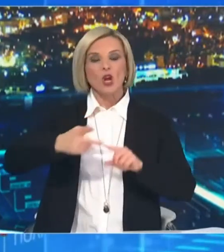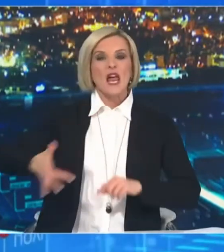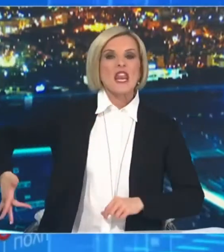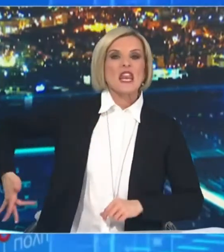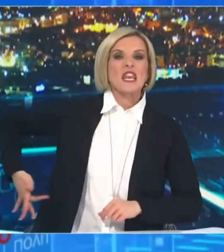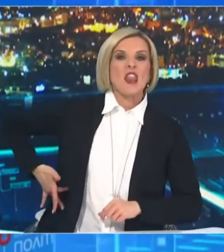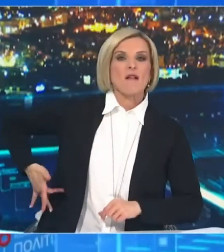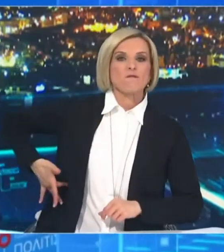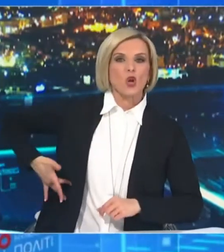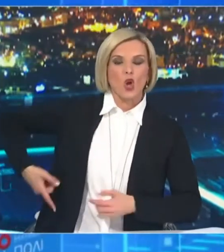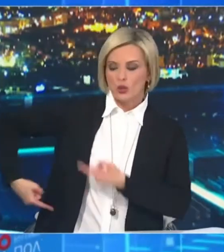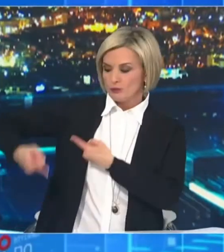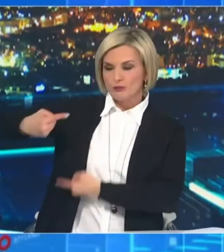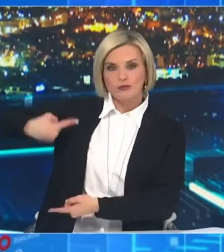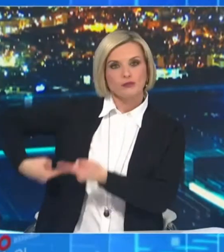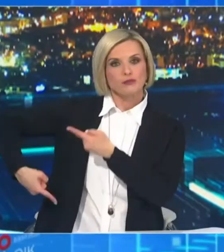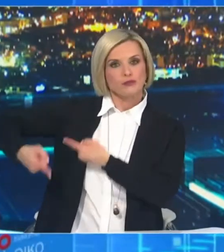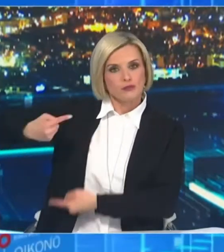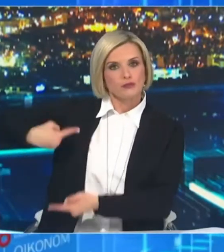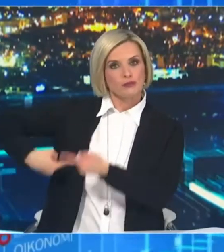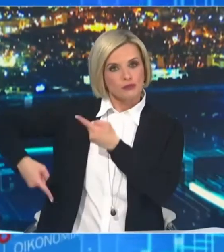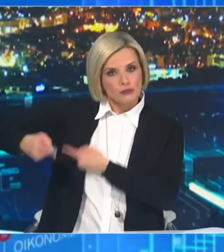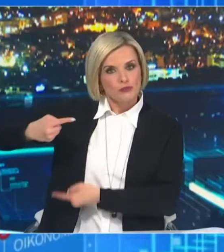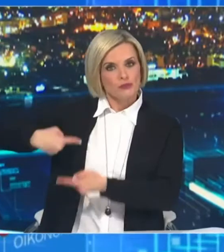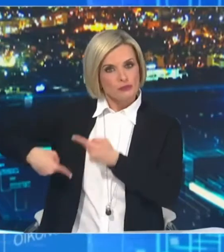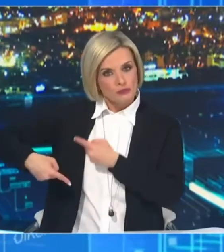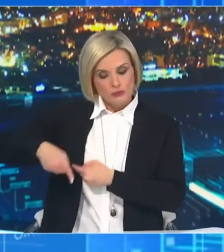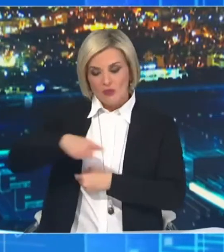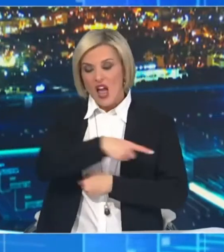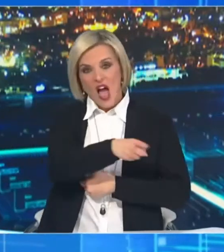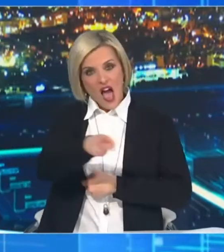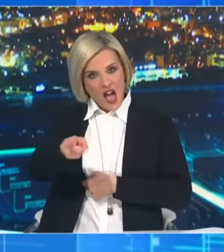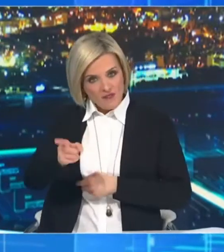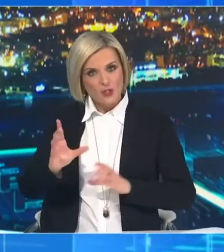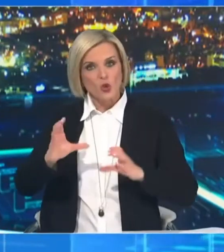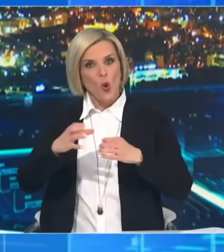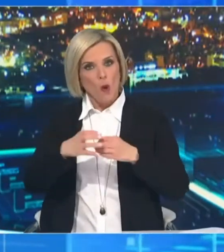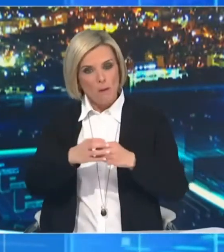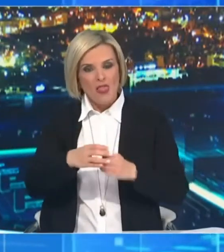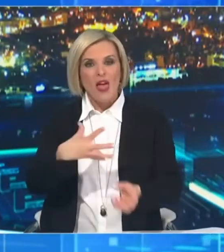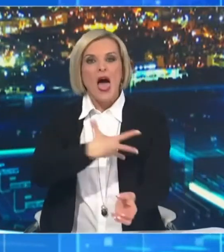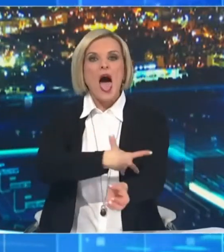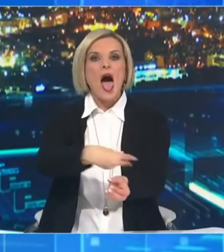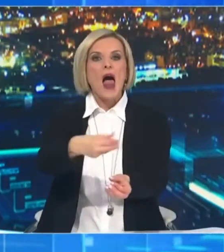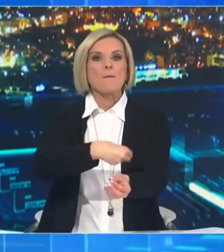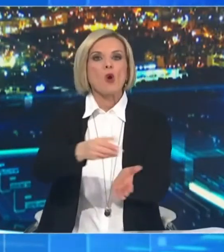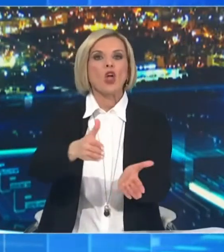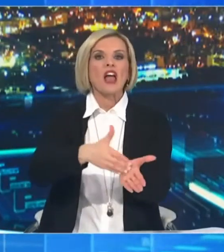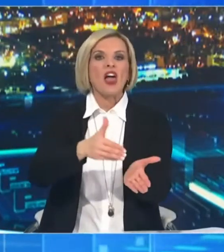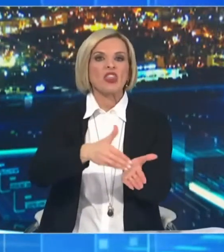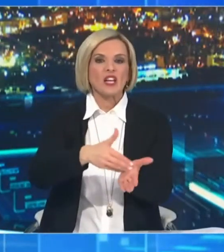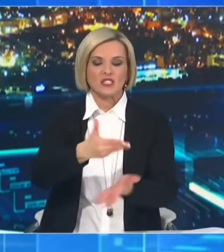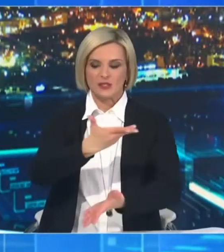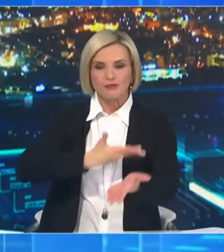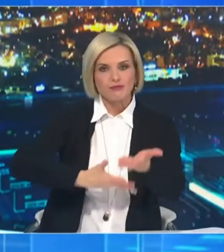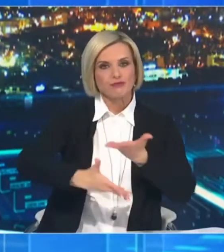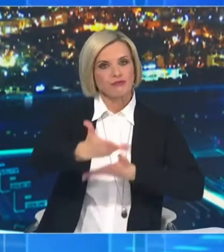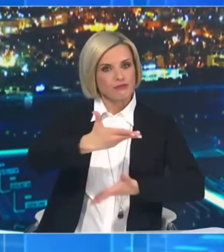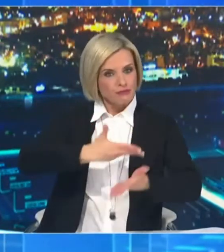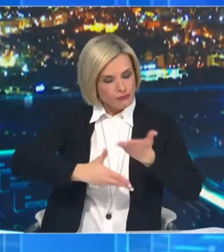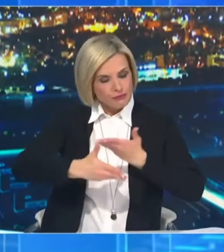ανεπάρκεια. Υποβολή, δηλαδή άτομα που υποβάλλονται σε αιμοκάθαρση ή περιτοναϊκή κάθαρση,